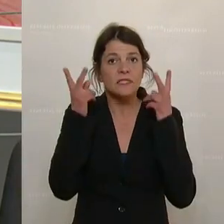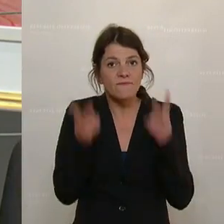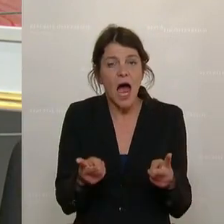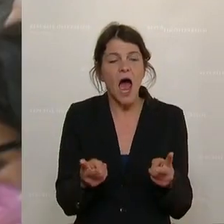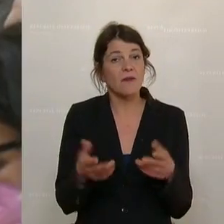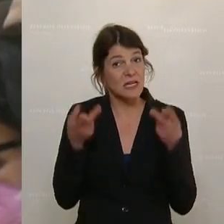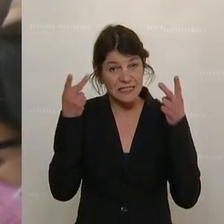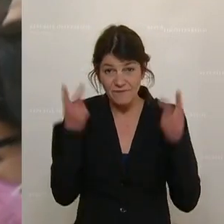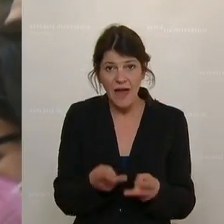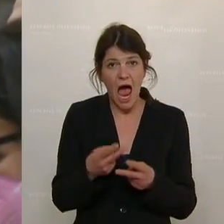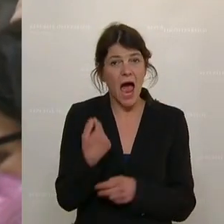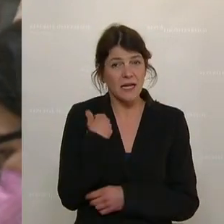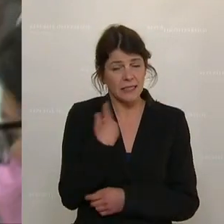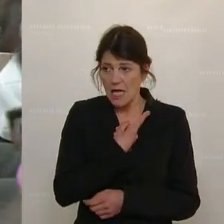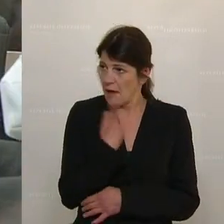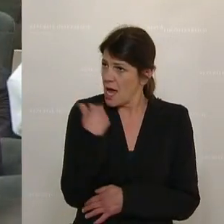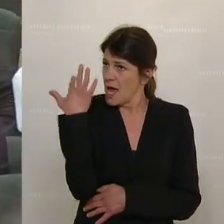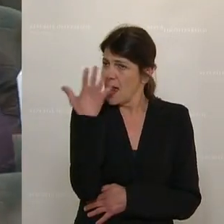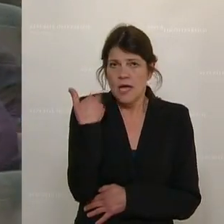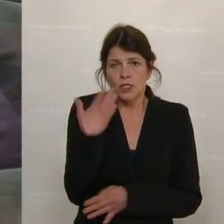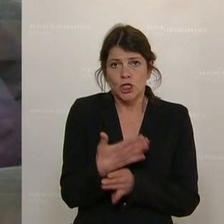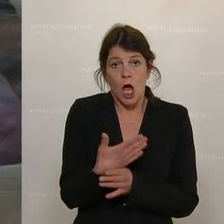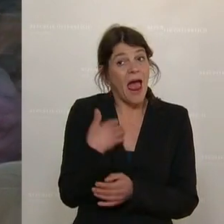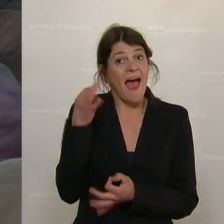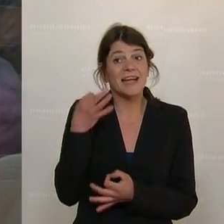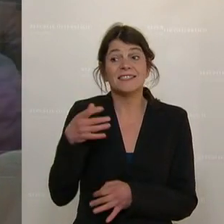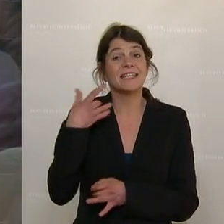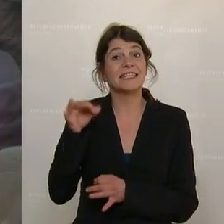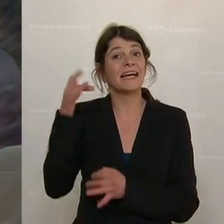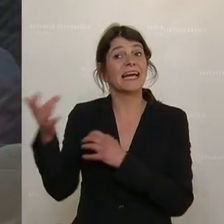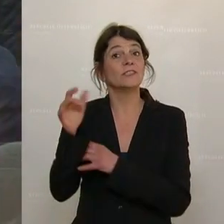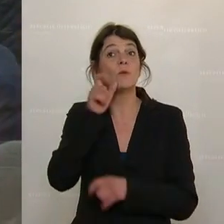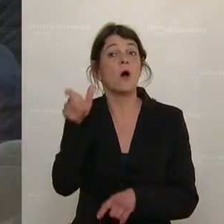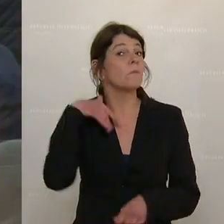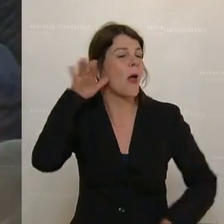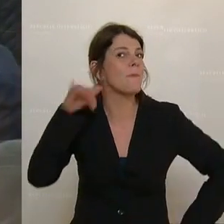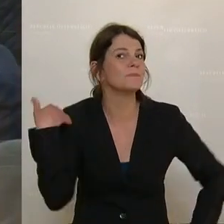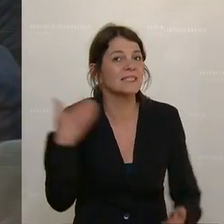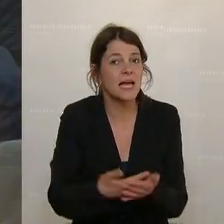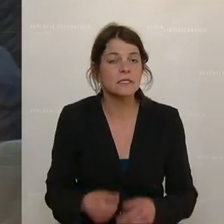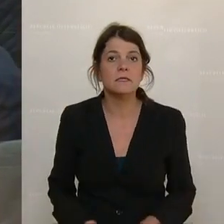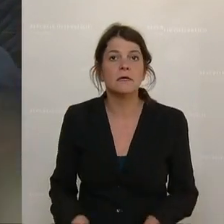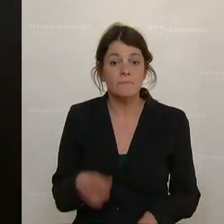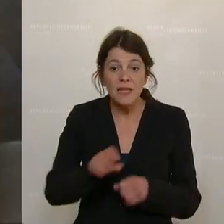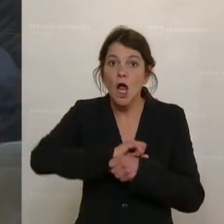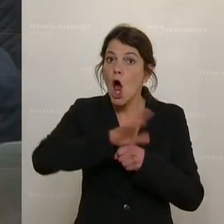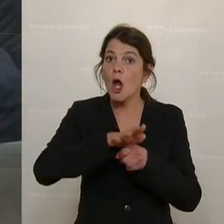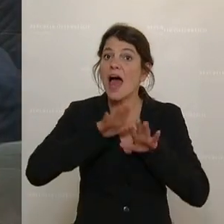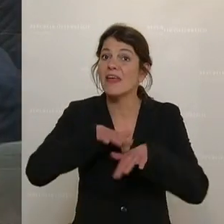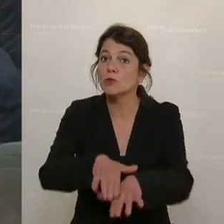nachdenklich stimmt und wo ich noch kein einziges kritisches Wort von Ihnen gehört habe, ist, dass diese Corona